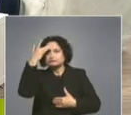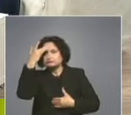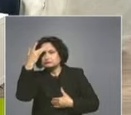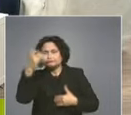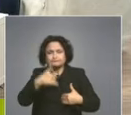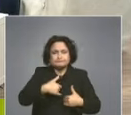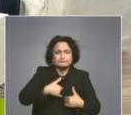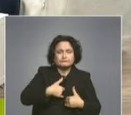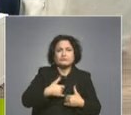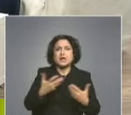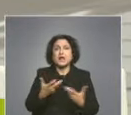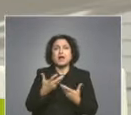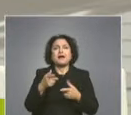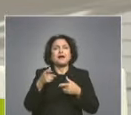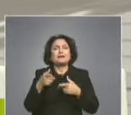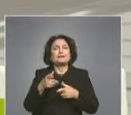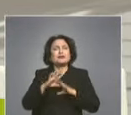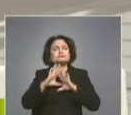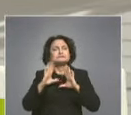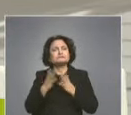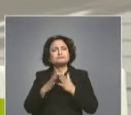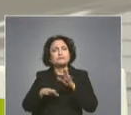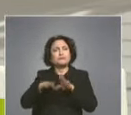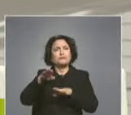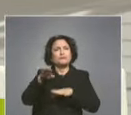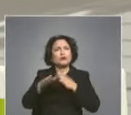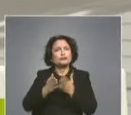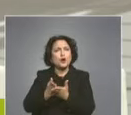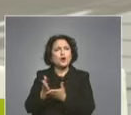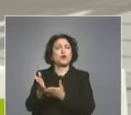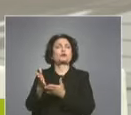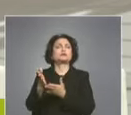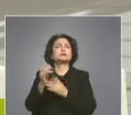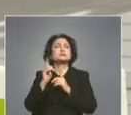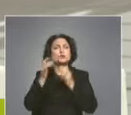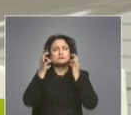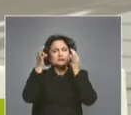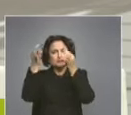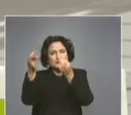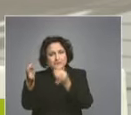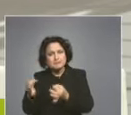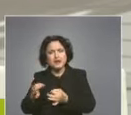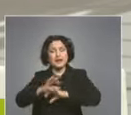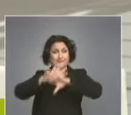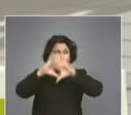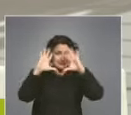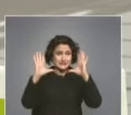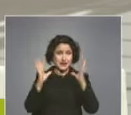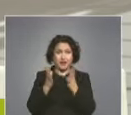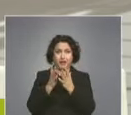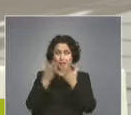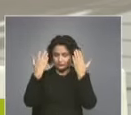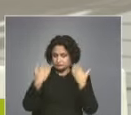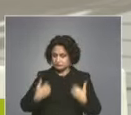биопсихосоциален подход в медицината, при който се обръща внимание на пациента в цялата му всъщност.